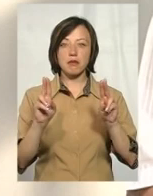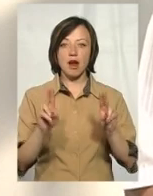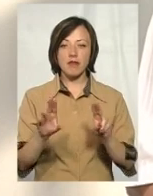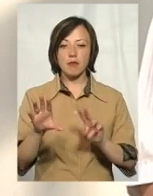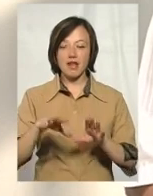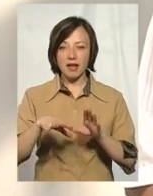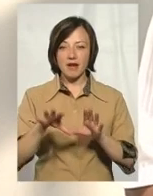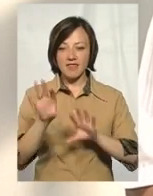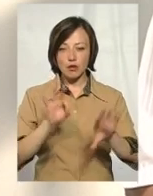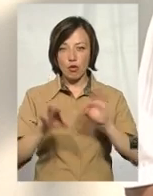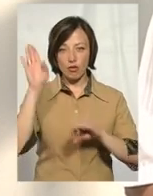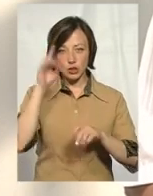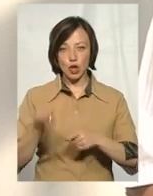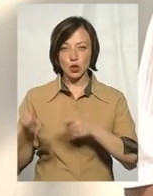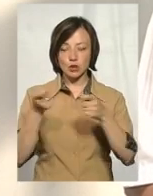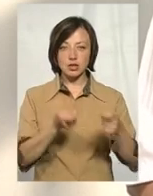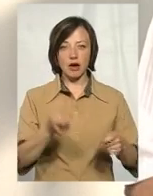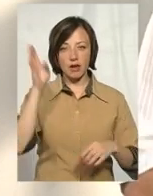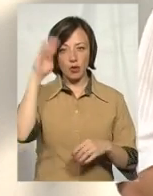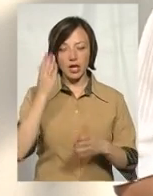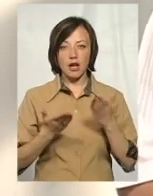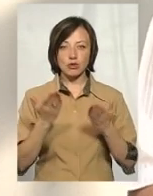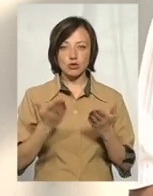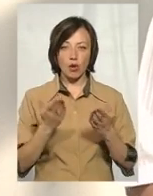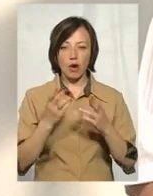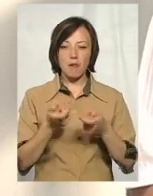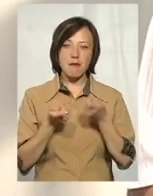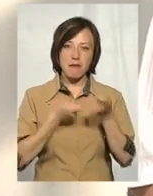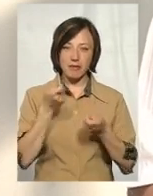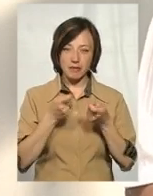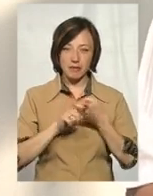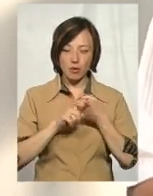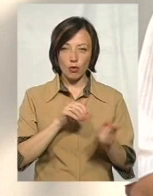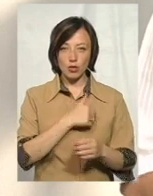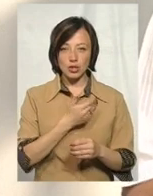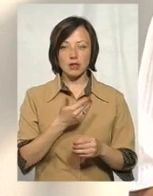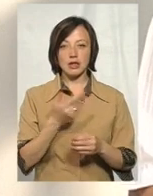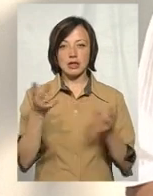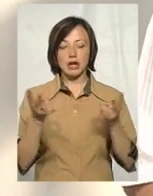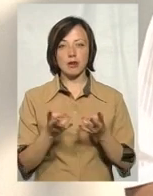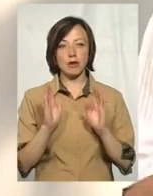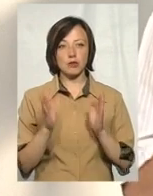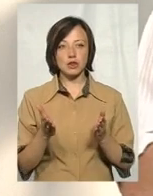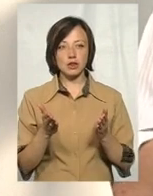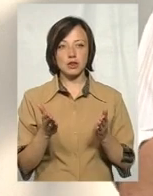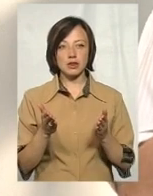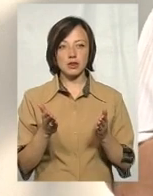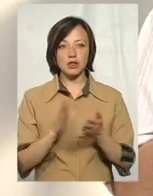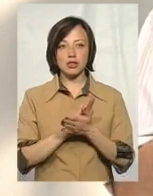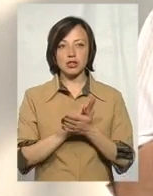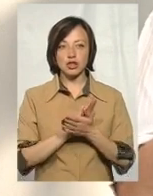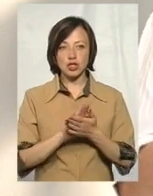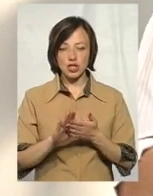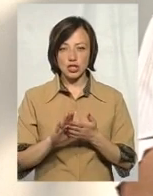відбору і доставки цієї води. Якщо на бактеріологію ви хочете мікробіологічні показники, то вам треба буде взяти в нас чистий,